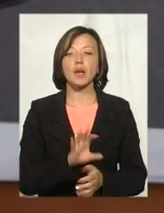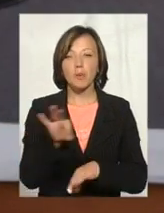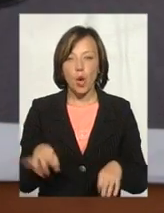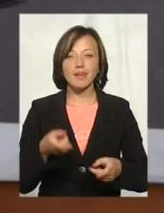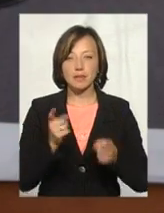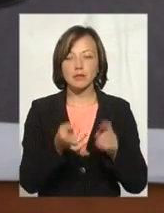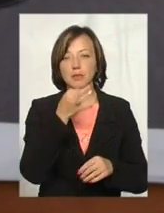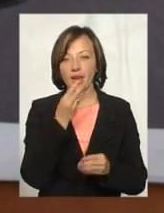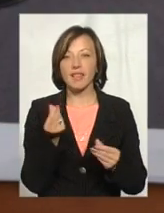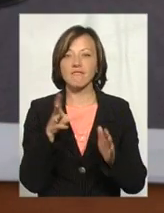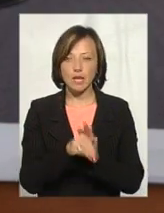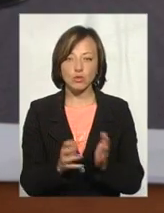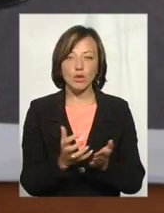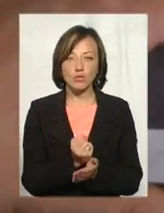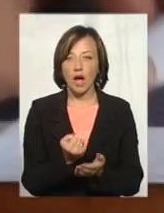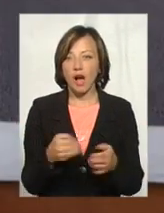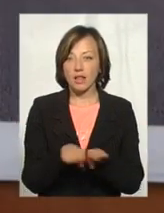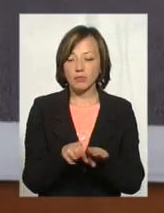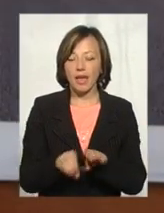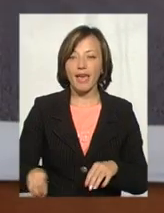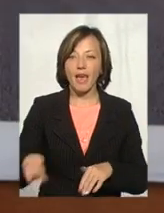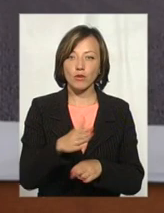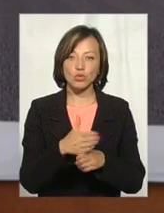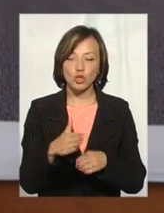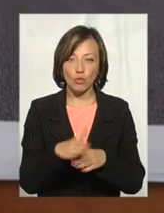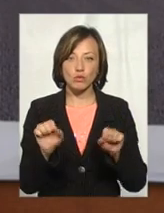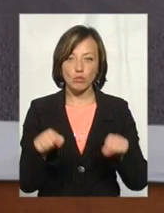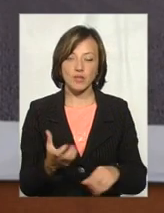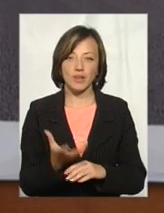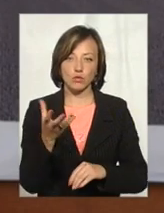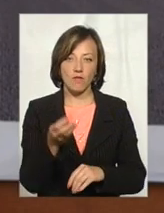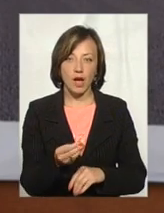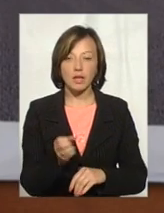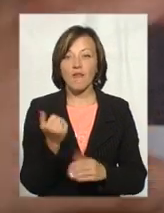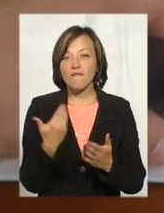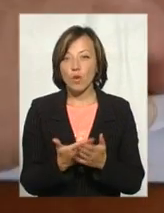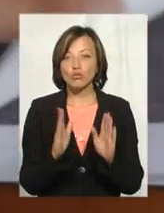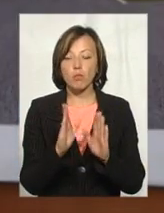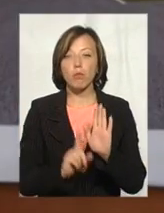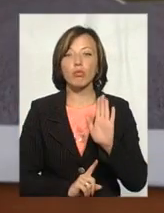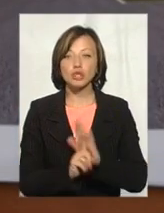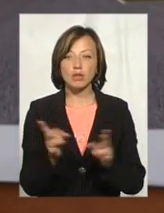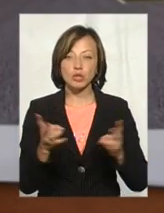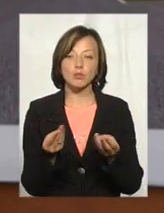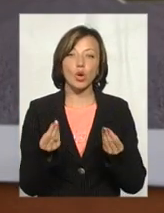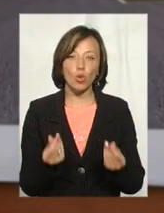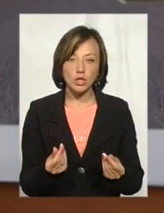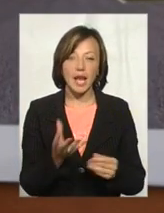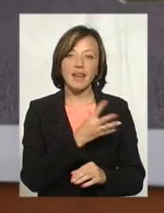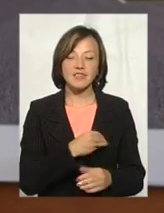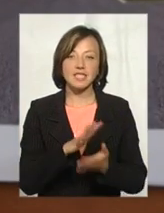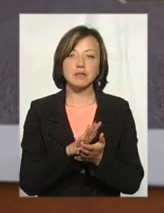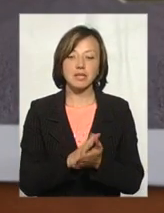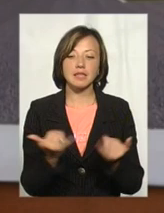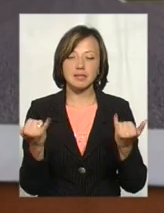привабливий і інвестор знайшовся, а начебто Євросоюз частково зможе його фінансувати. От тільки, щоби почати, потрібні гроші, тому львівське